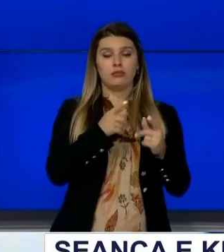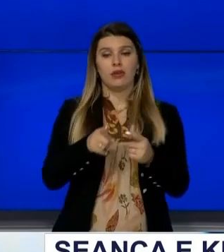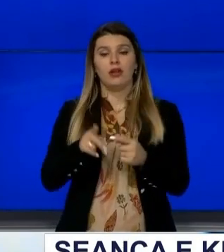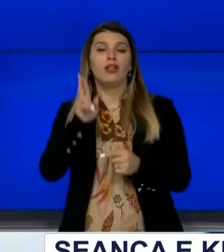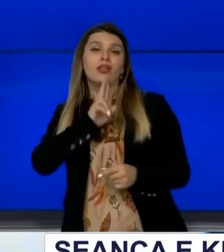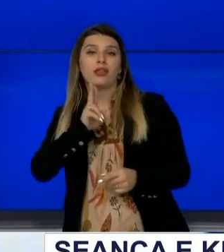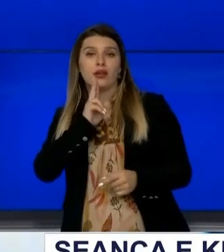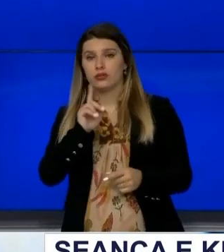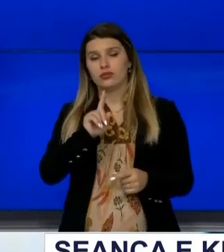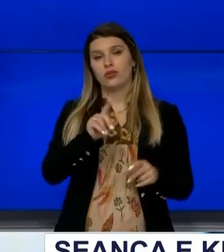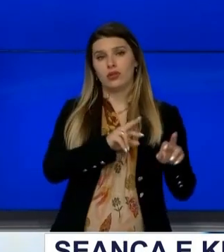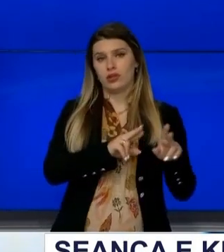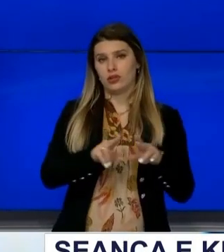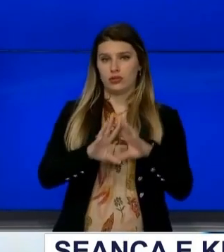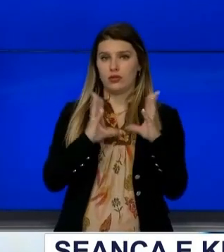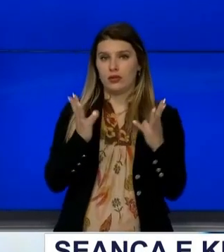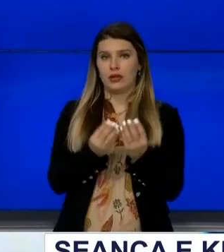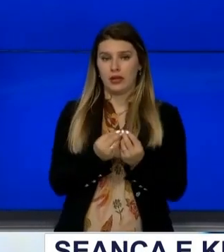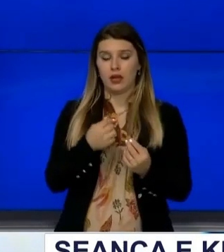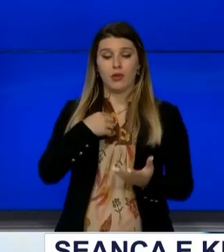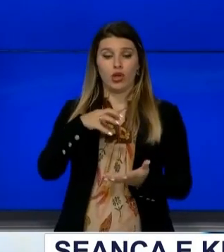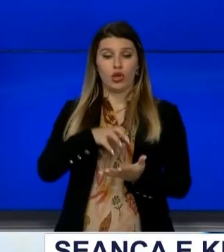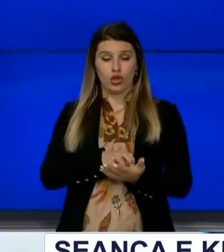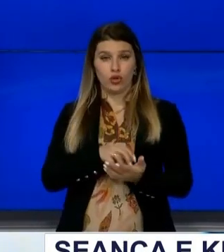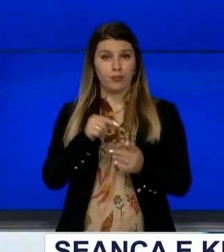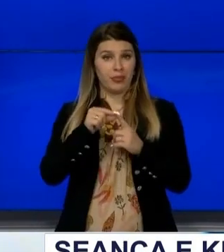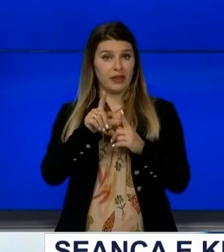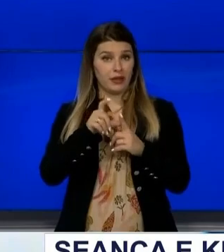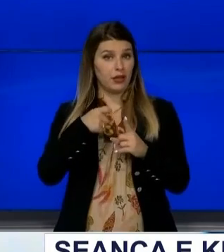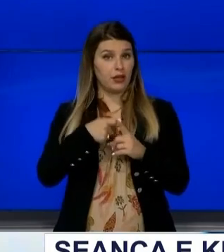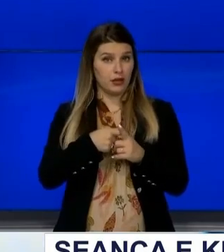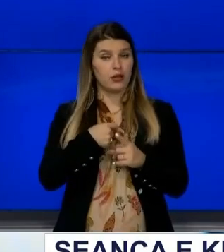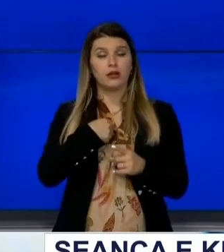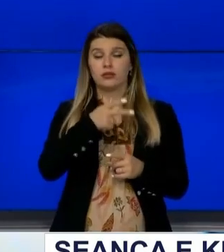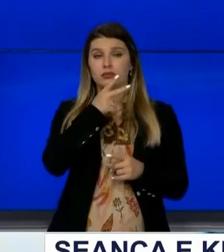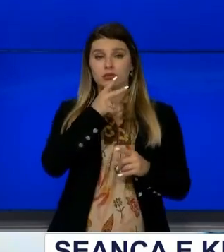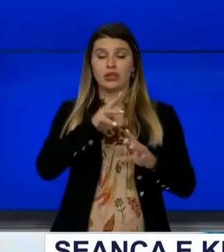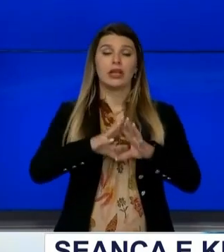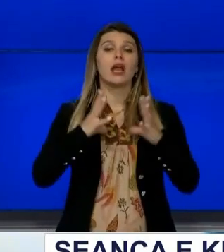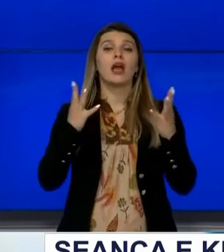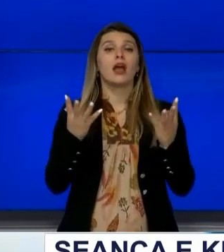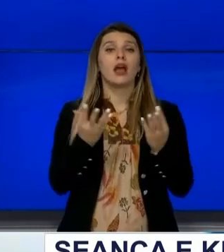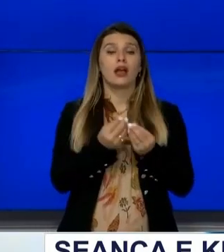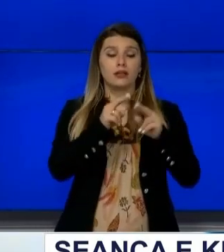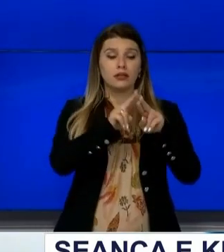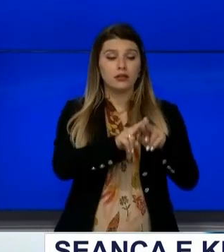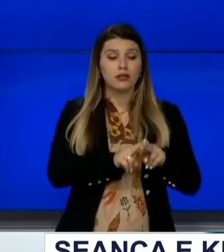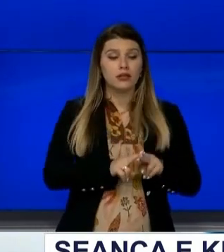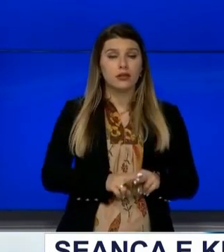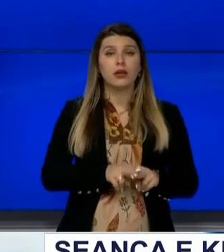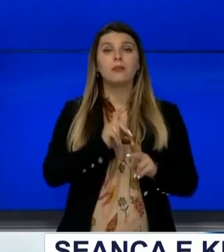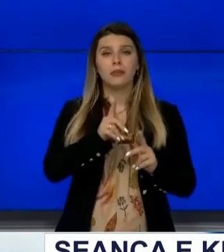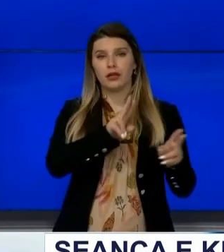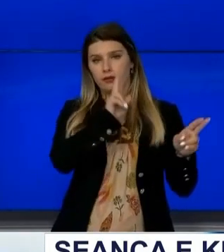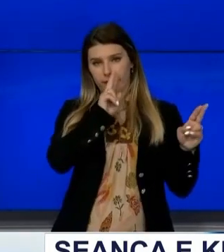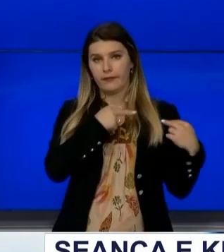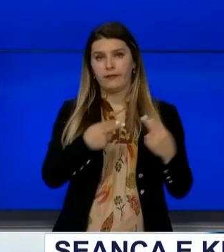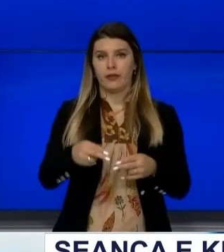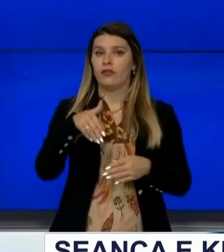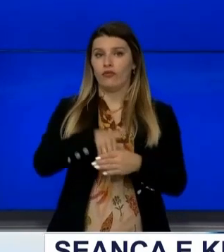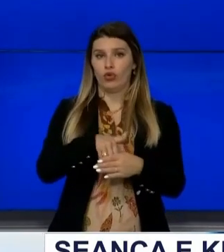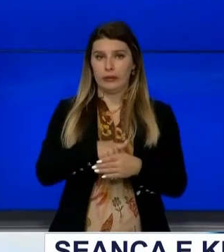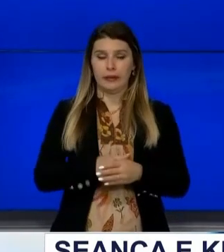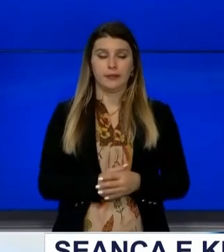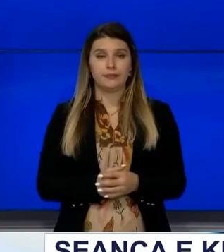se dhe legjë e kërënsin e vetë Nësi grupë parlamentarit partijisë demokratikër kërkojnë që të gjitha pikat e pa përfundurat futen në votimit Me